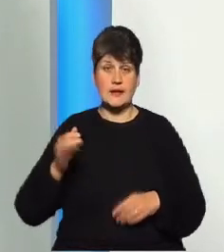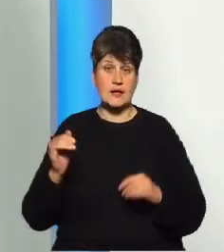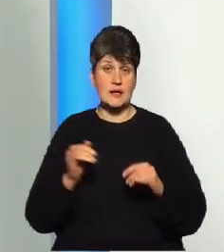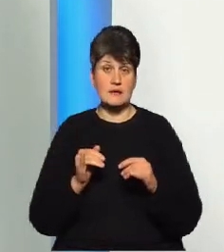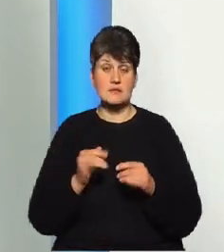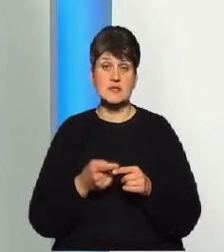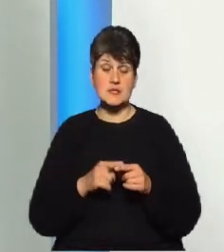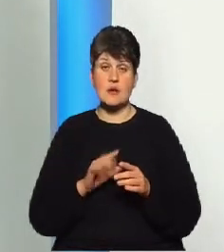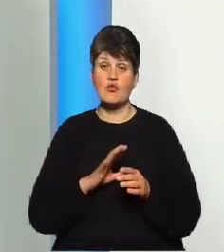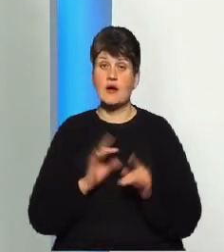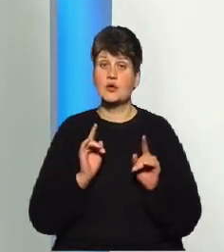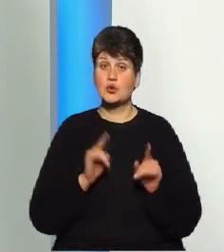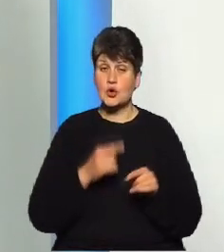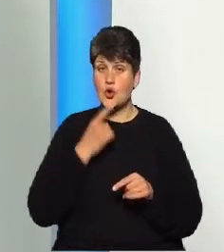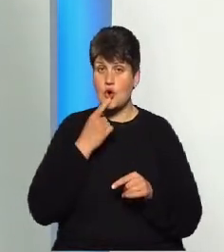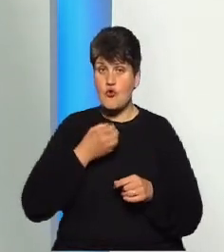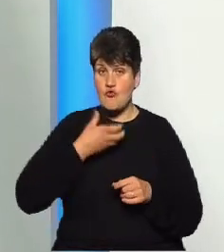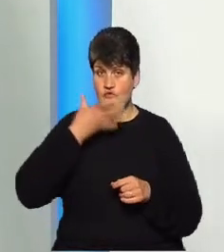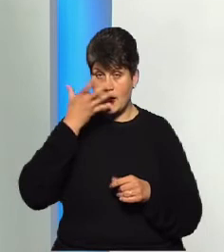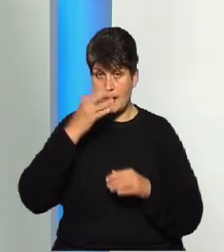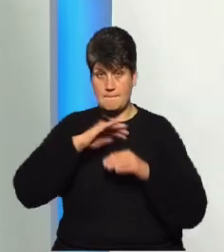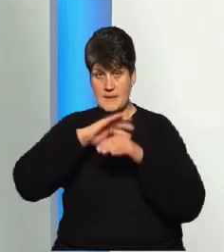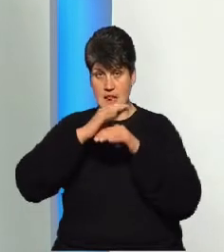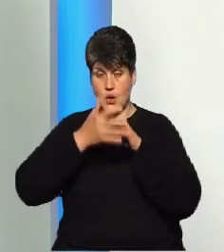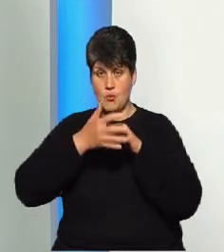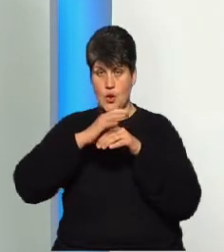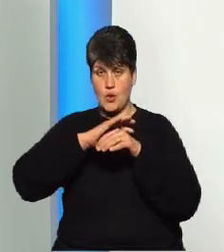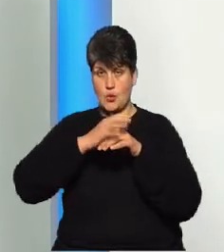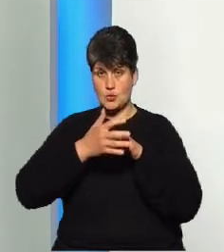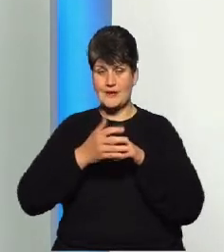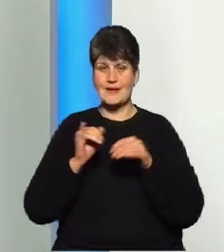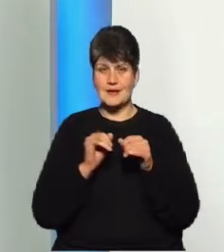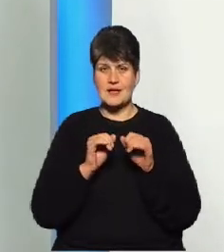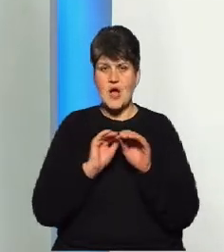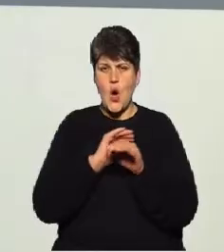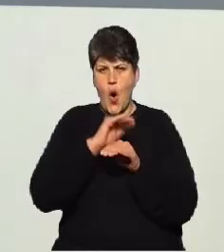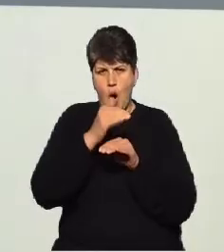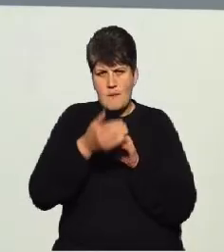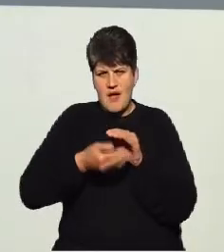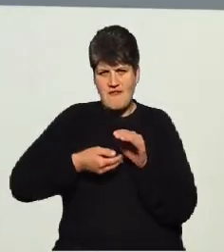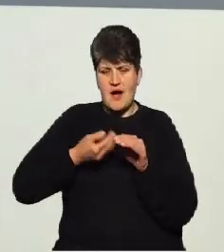крововилив стається під оболонки головного мозку і, так би мовити, омиває весь головний і спинний мозок.